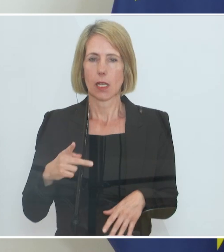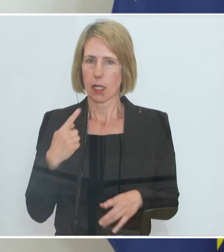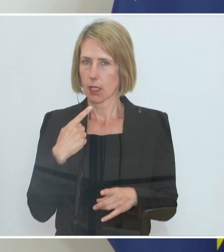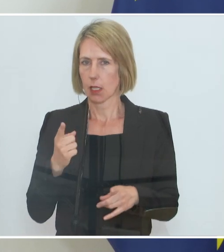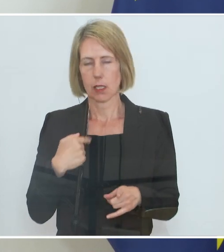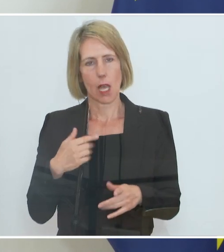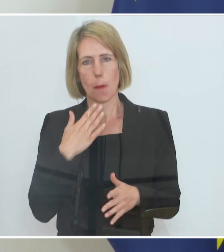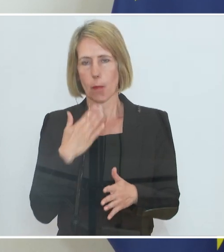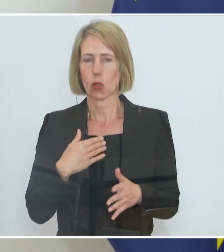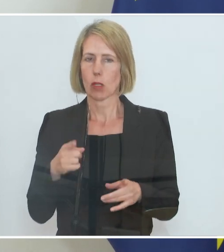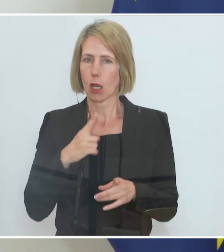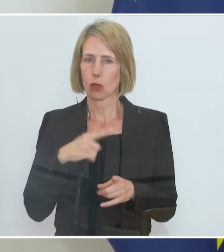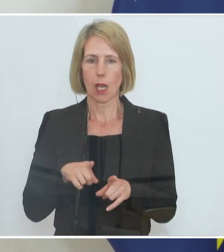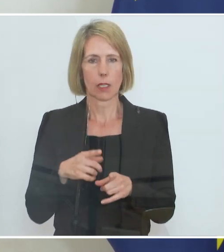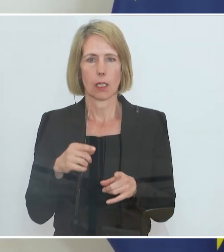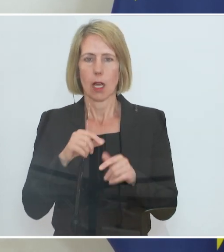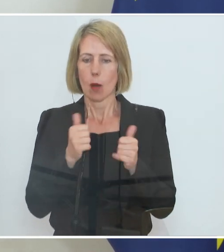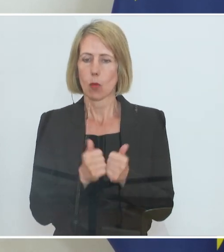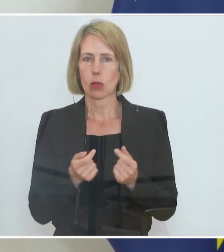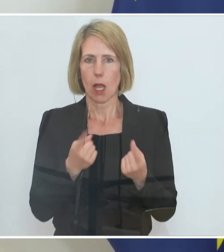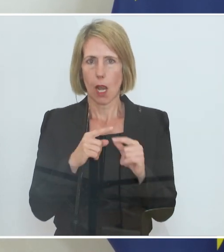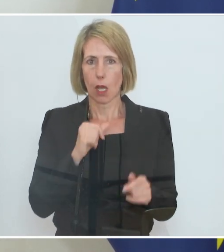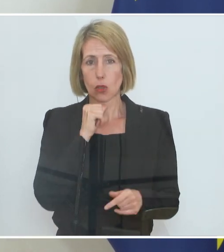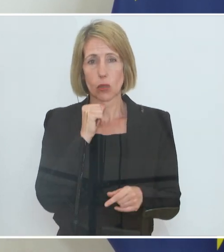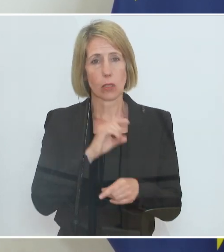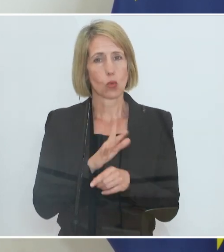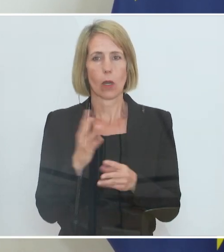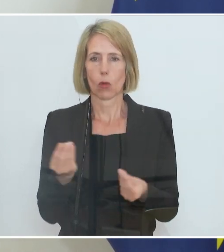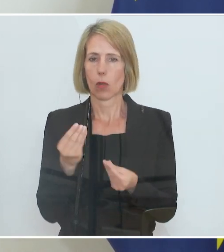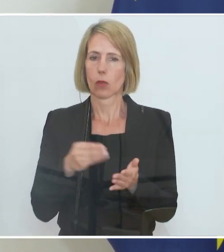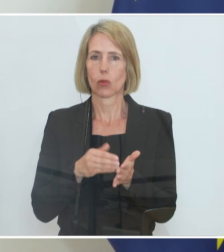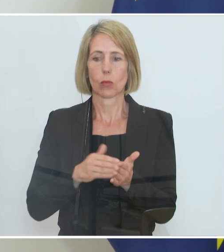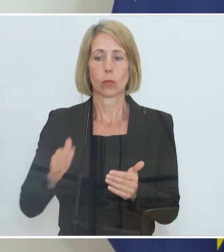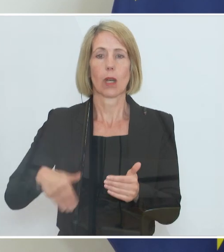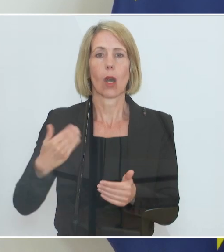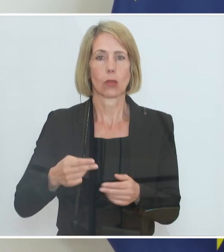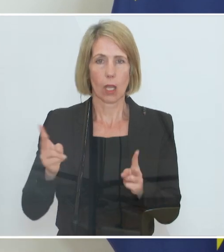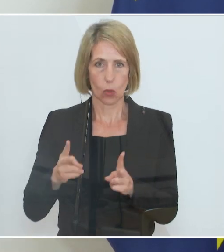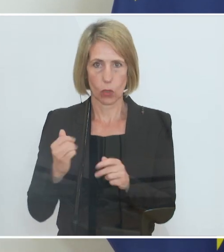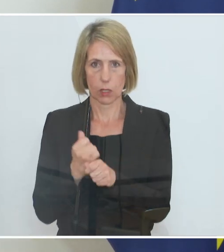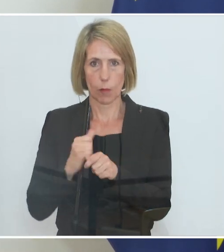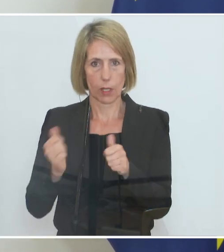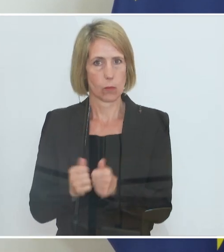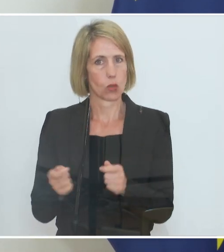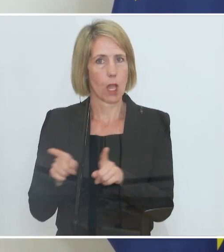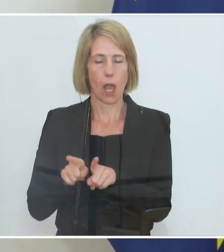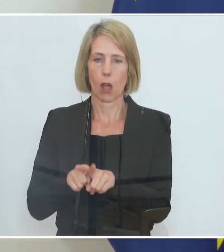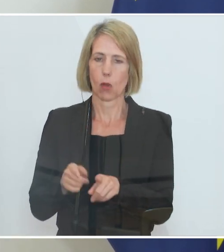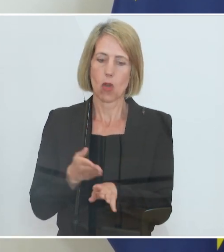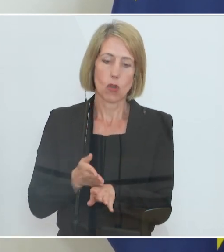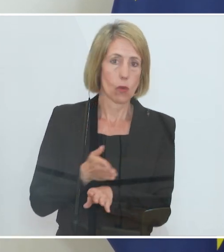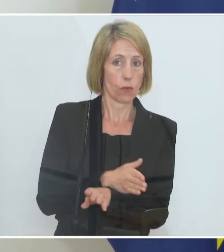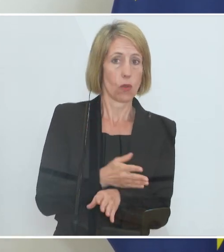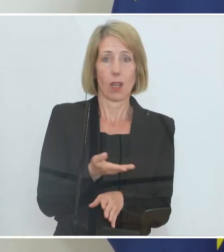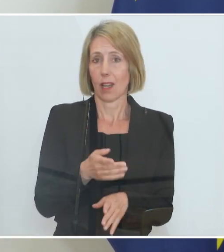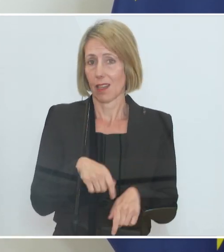für Unternehmen, die es vielleicht aus Nicht-Corona-Gründen brauchen werden, genauso wie es auch vorher ein Kurzarbeitsmodell gibt. Wir wollten nur keinen großen Systemwechsel